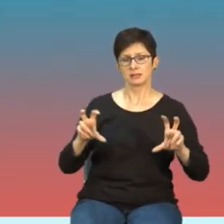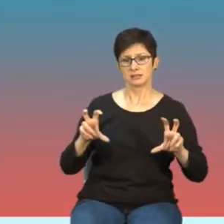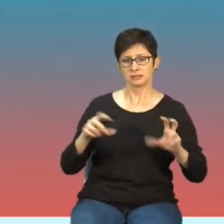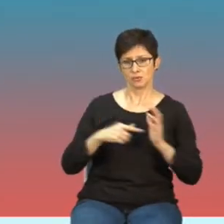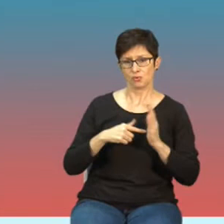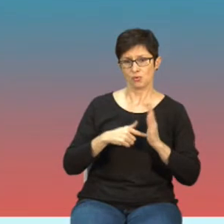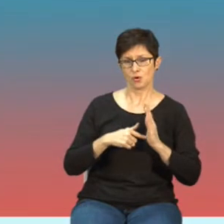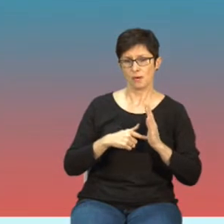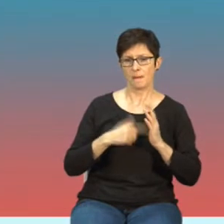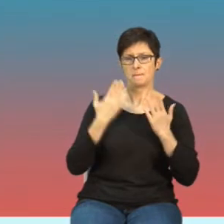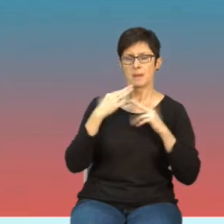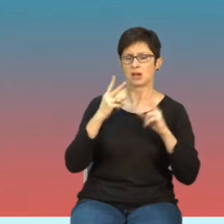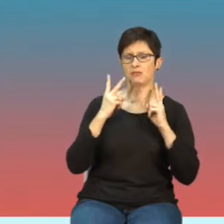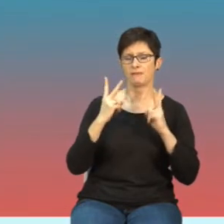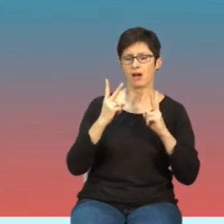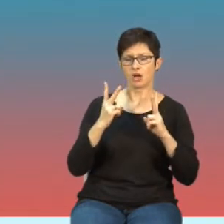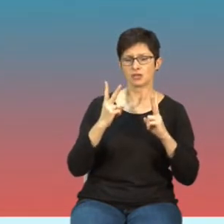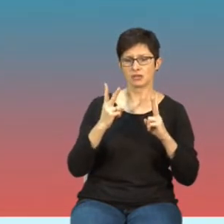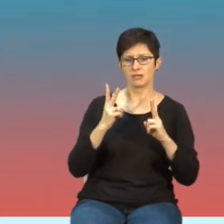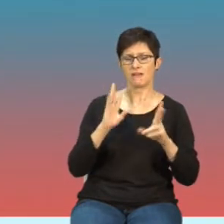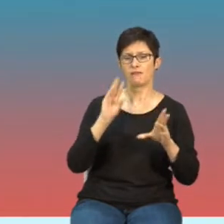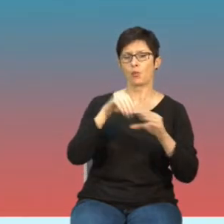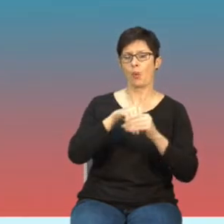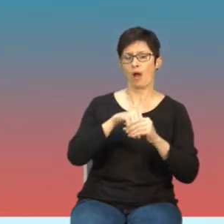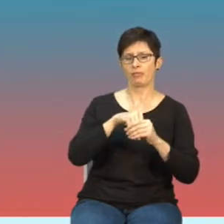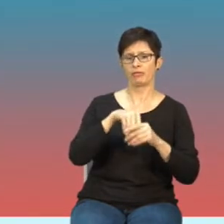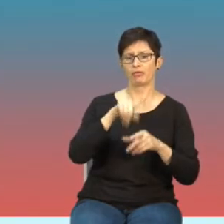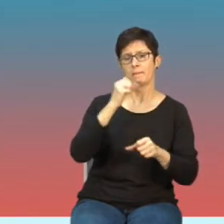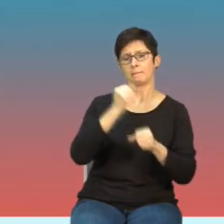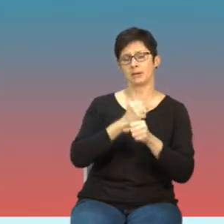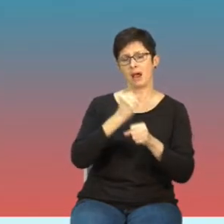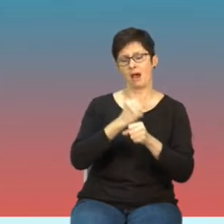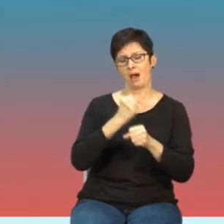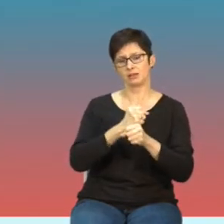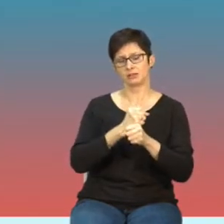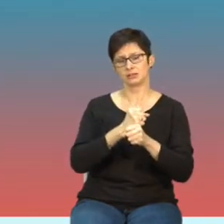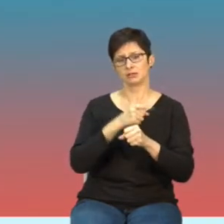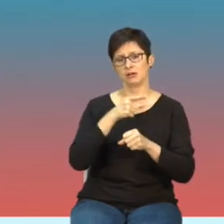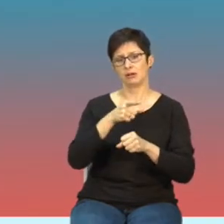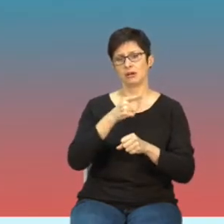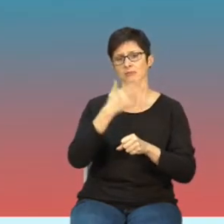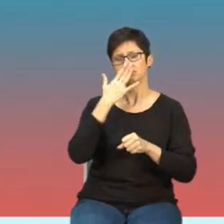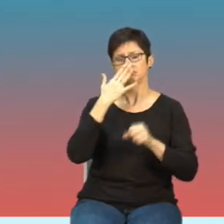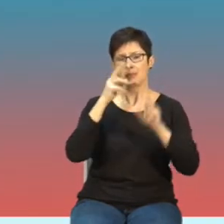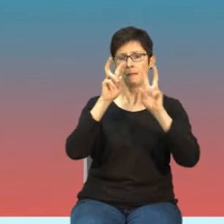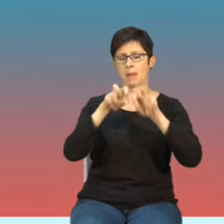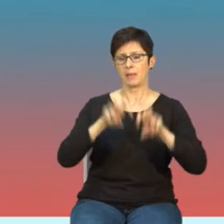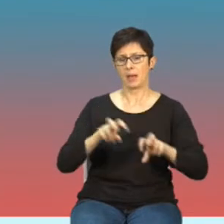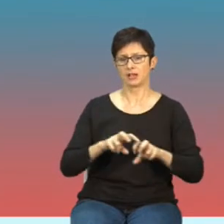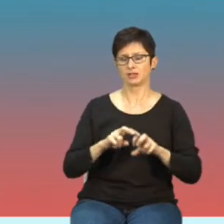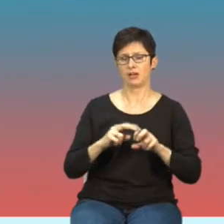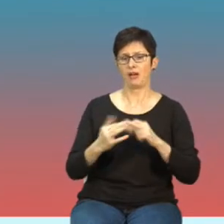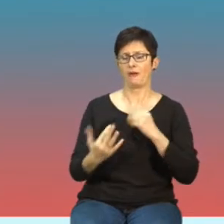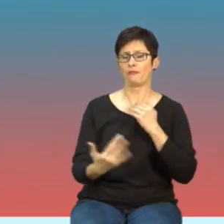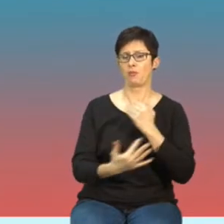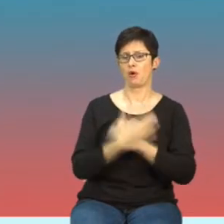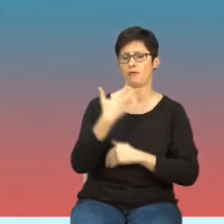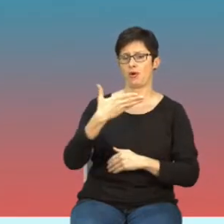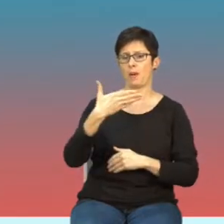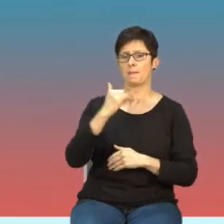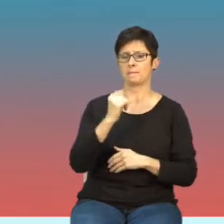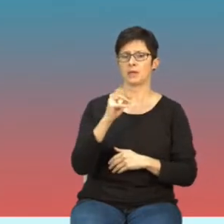ważny wkład do pracy nad badaniem wpływu mikrofal na